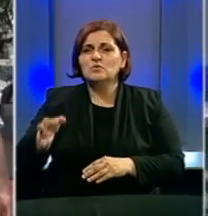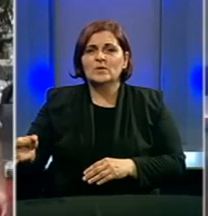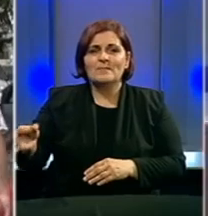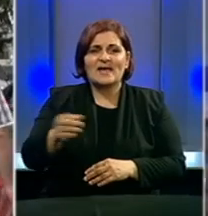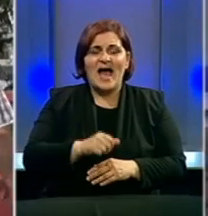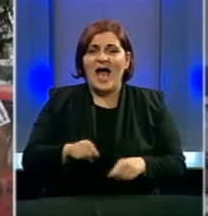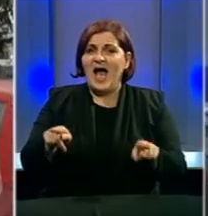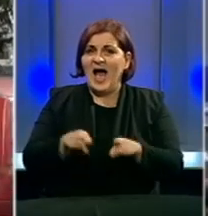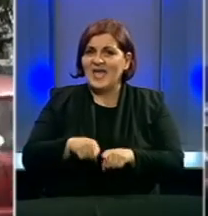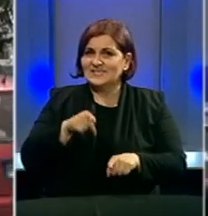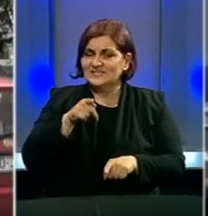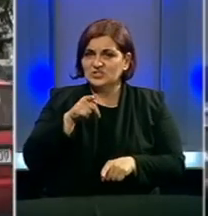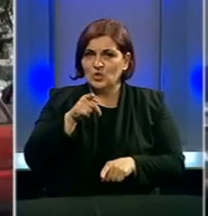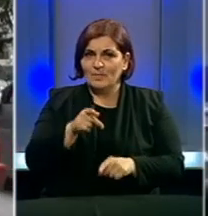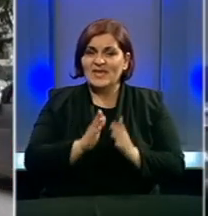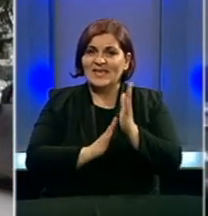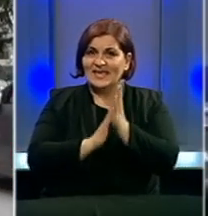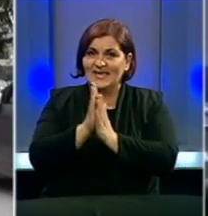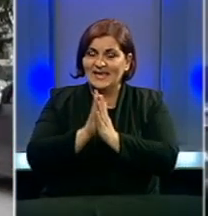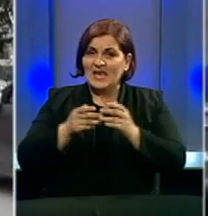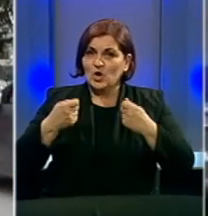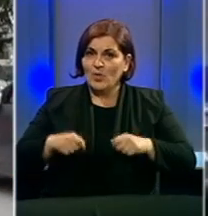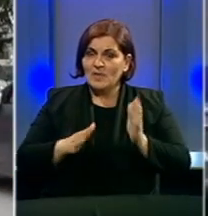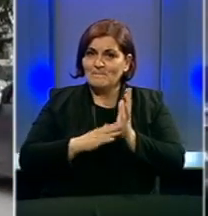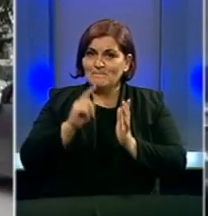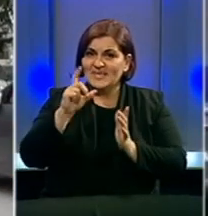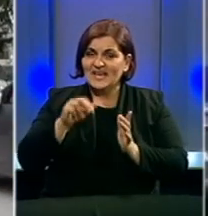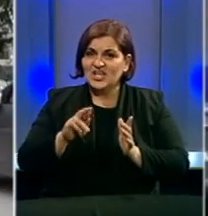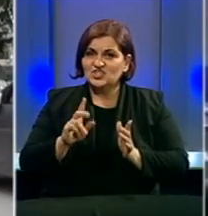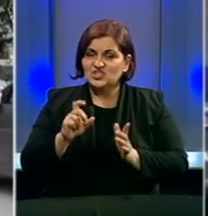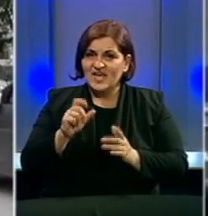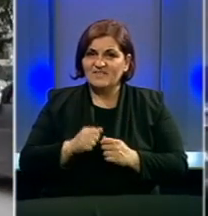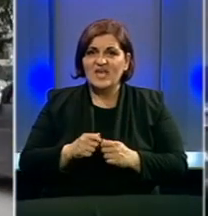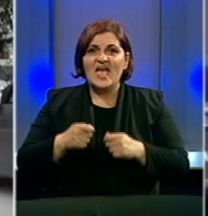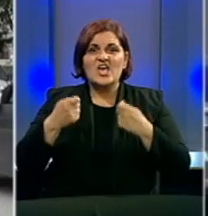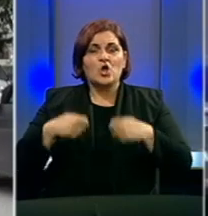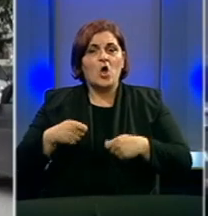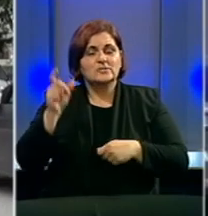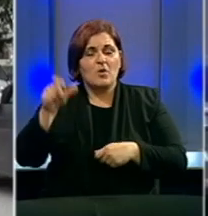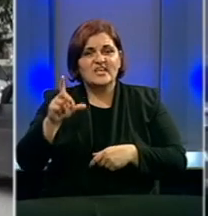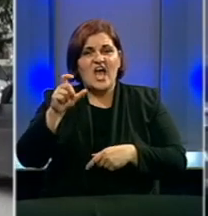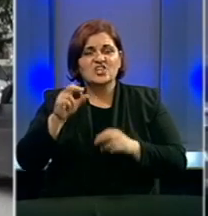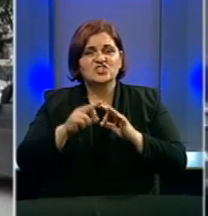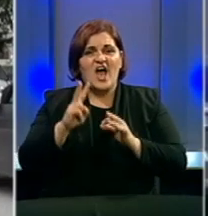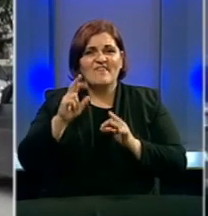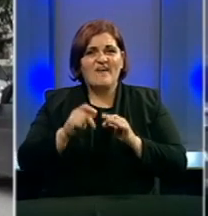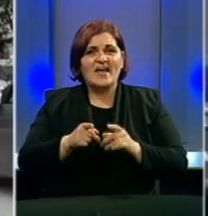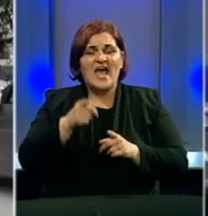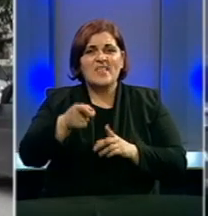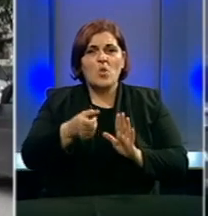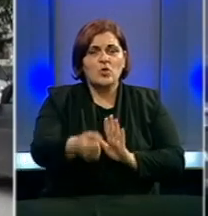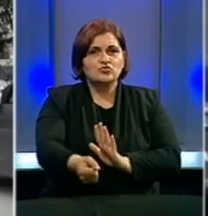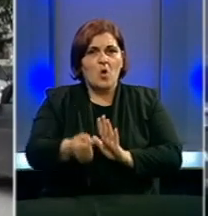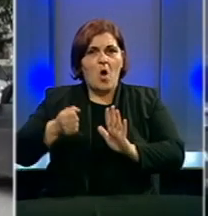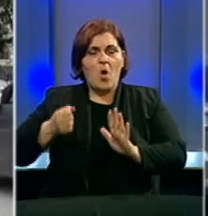a isto tako zamolio bi gospođu Miličević, ali i gospodina Čavaru, da ono što ko će